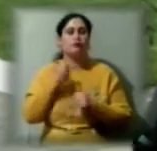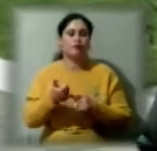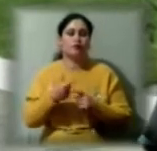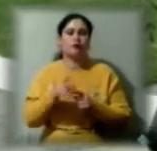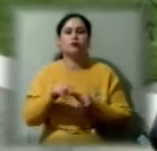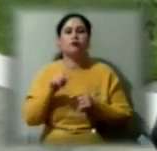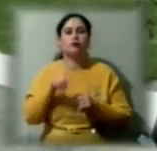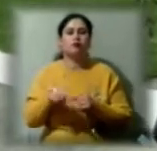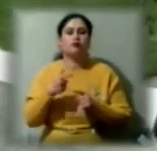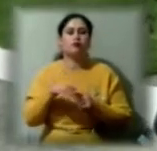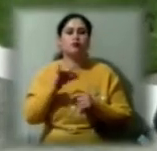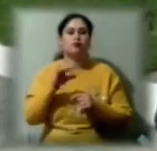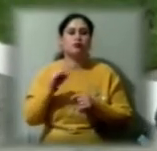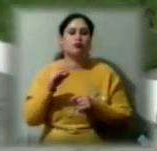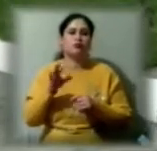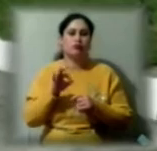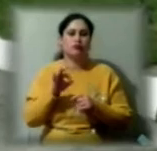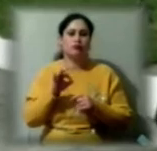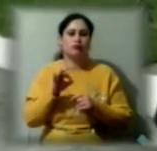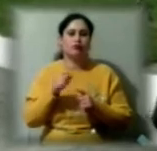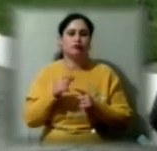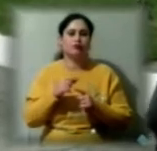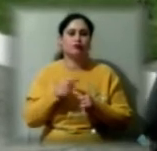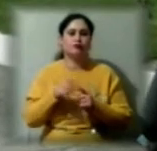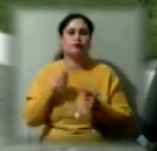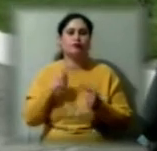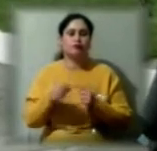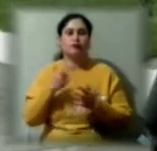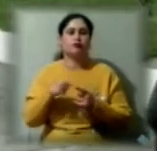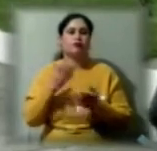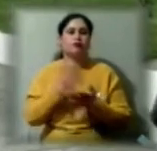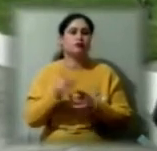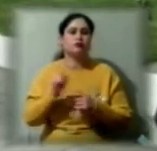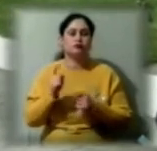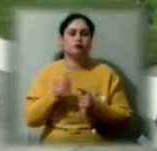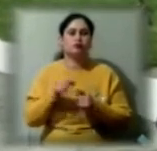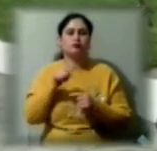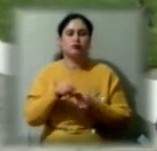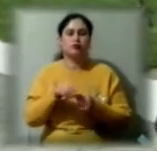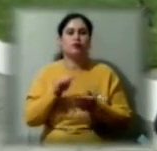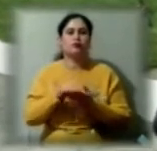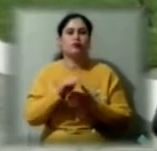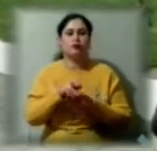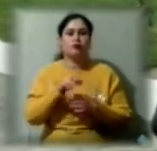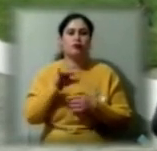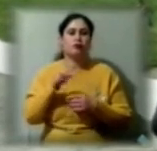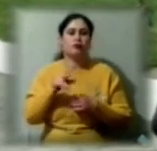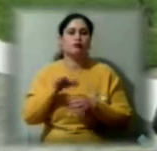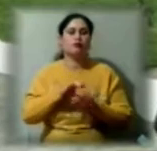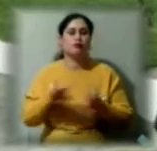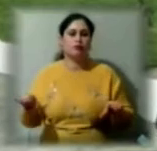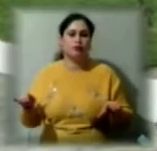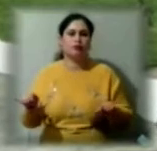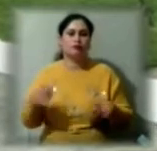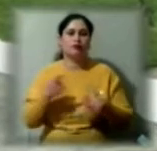суттєвою різницею є те, що до нього прокладені поліетиленові труби. Це